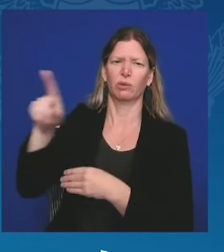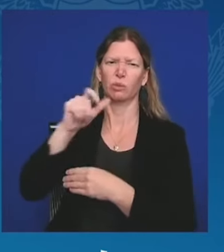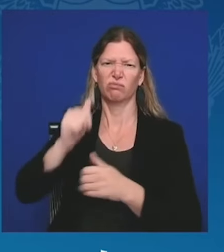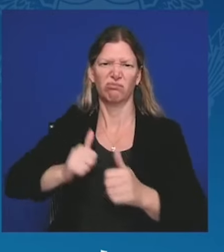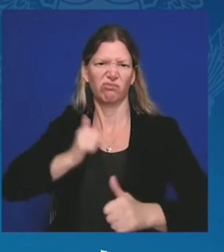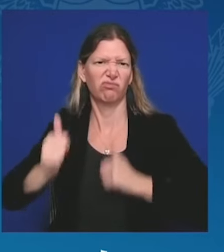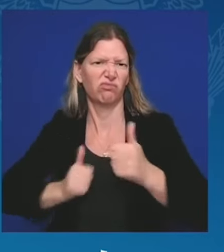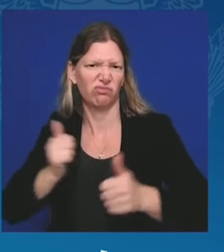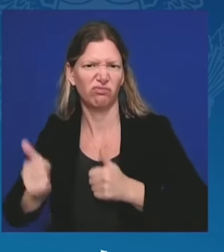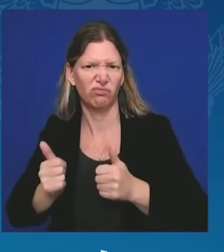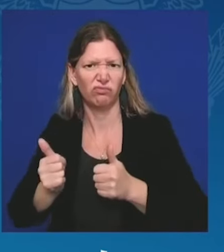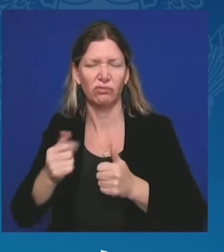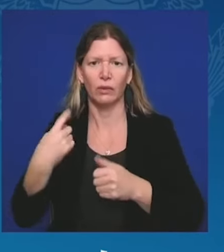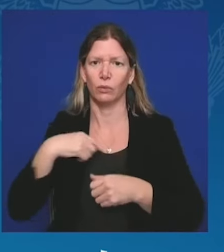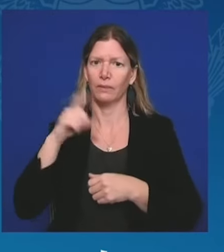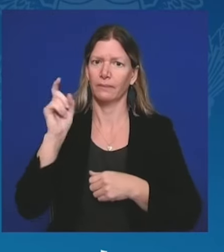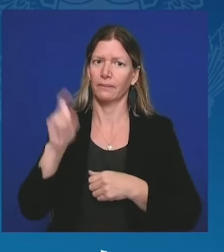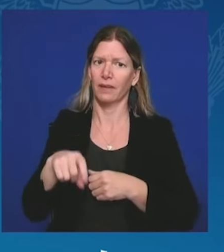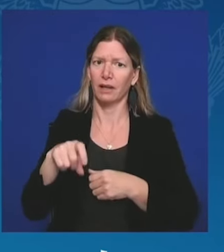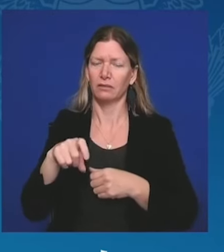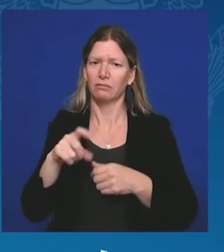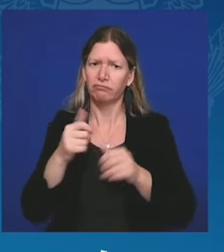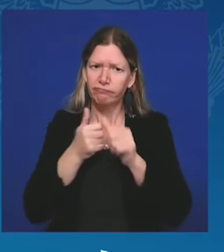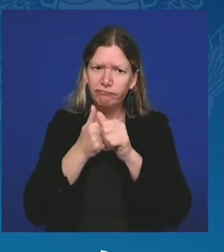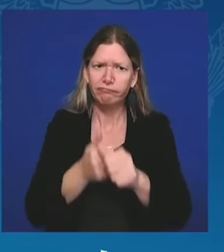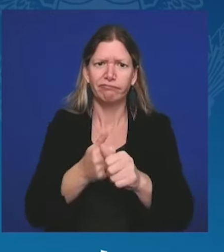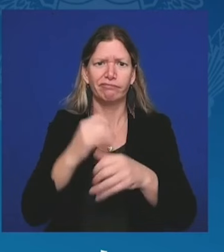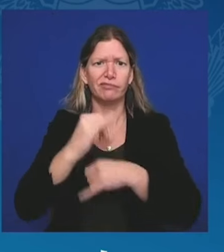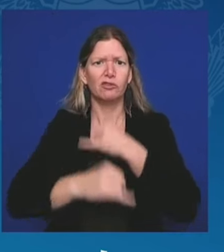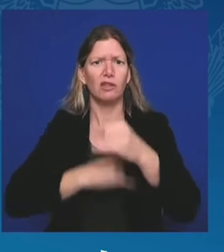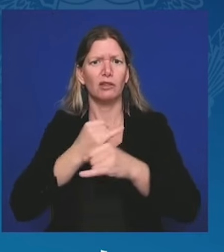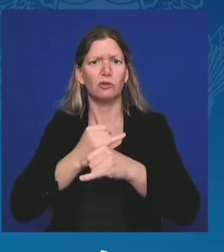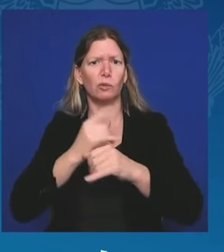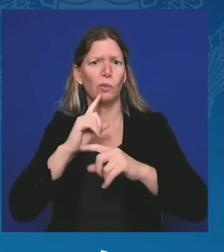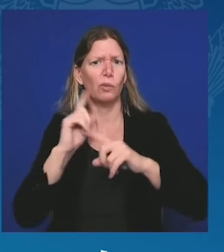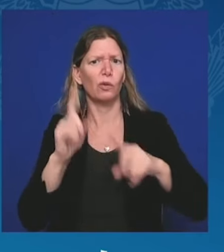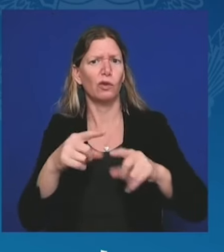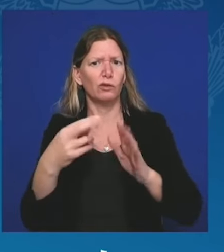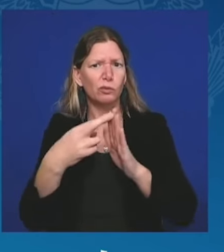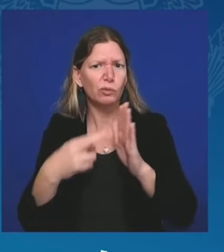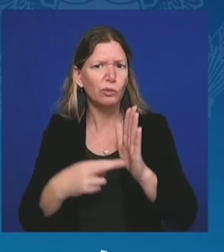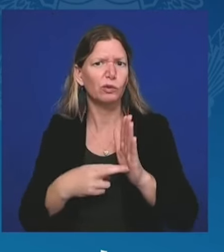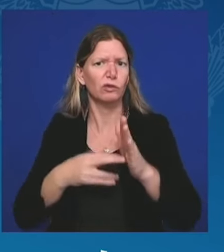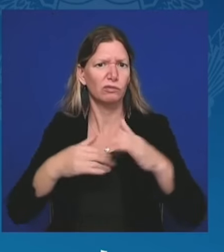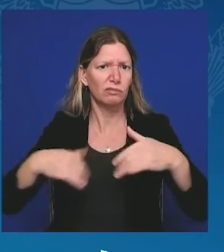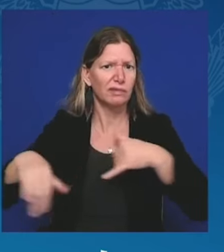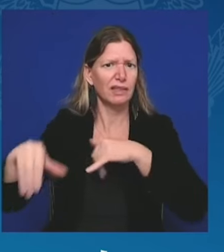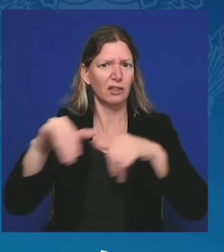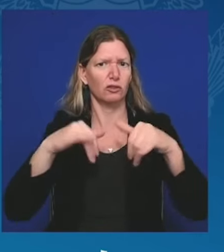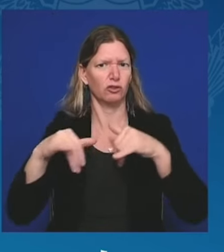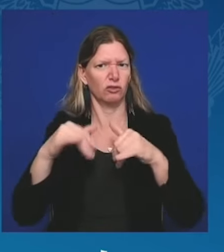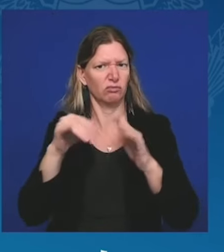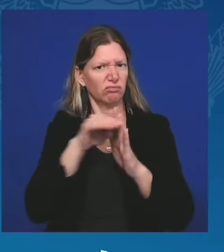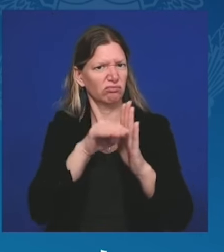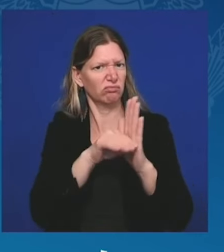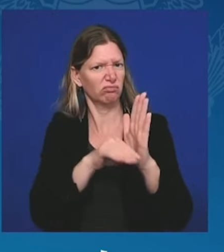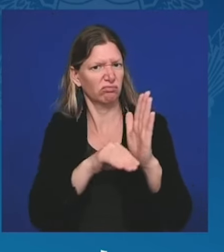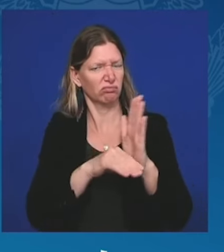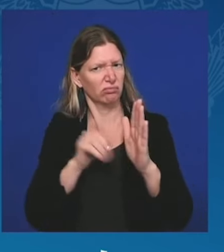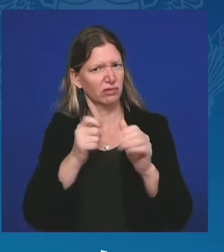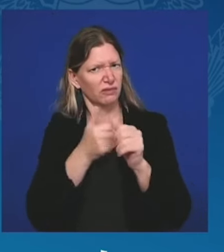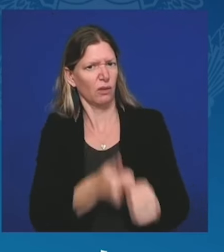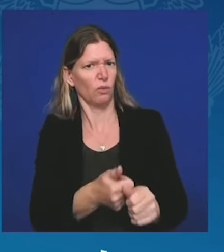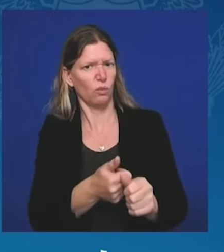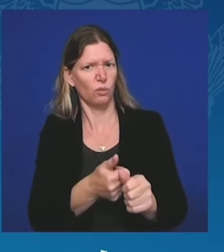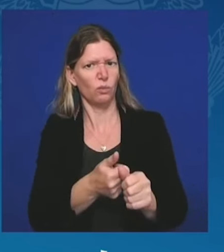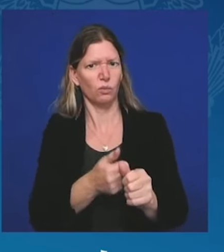zasad i pokoju. Każda z tych zasad jest zagrożona w Ukrainie i dlatego walka Ukrainy ma znaczenie dla ludzi w Ameryce.